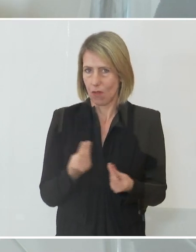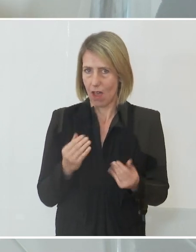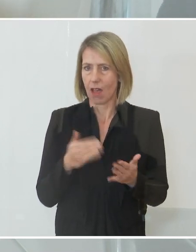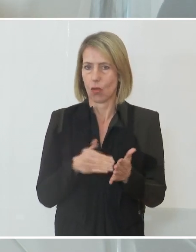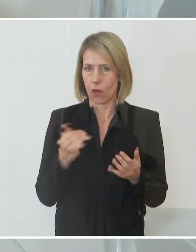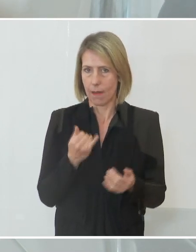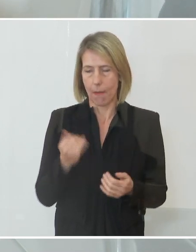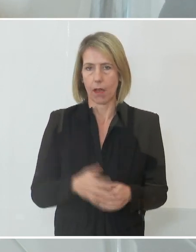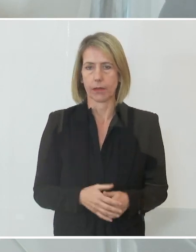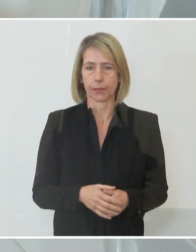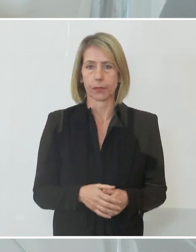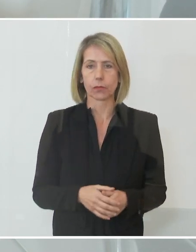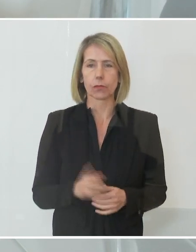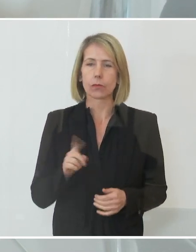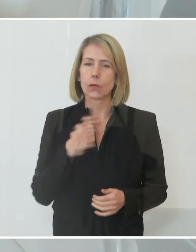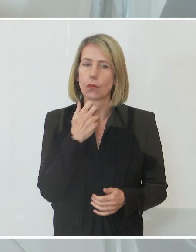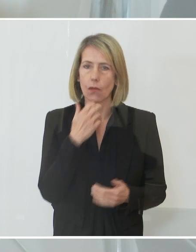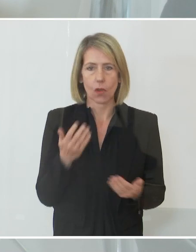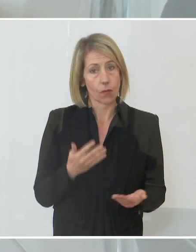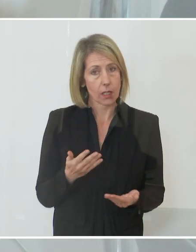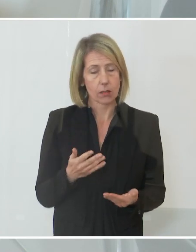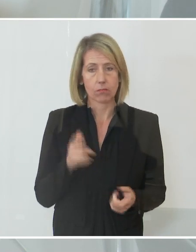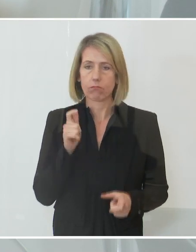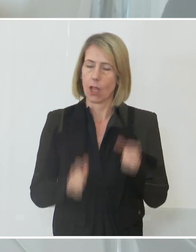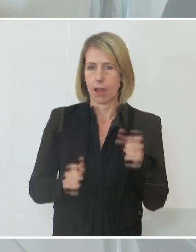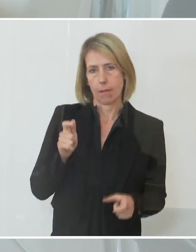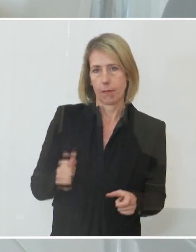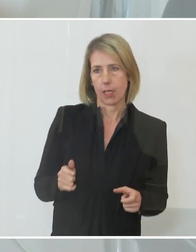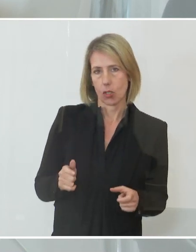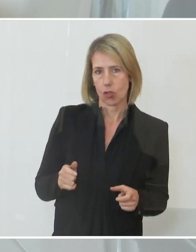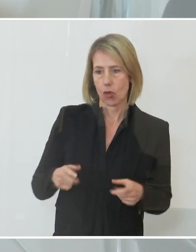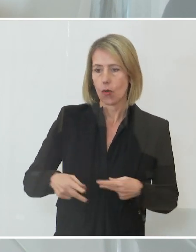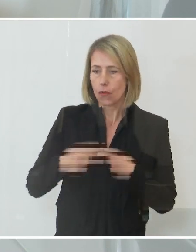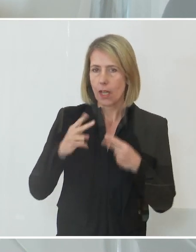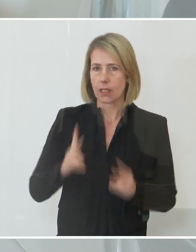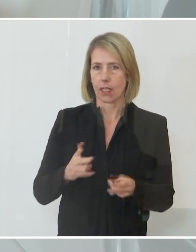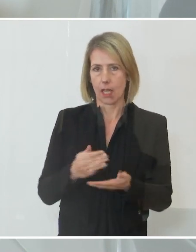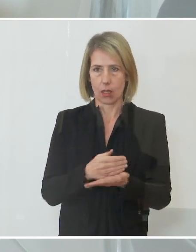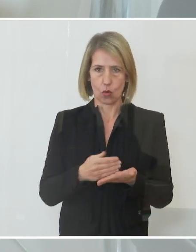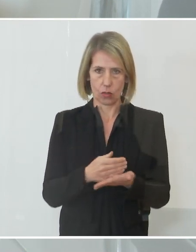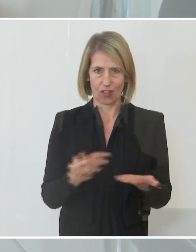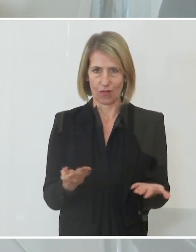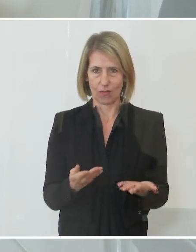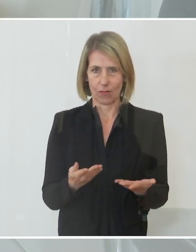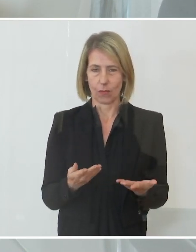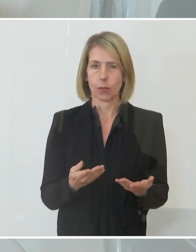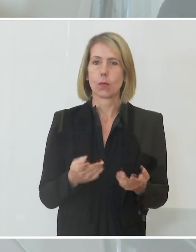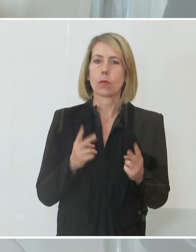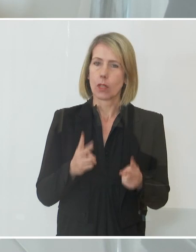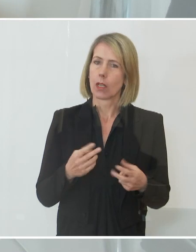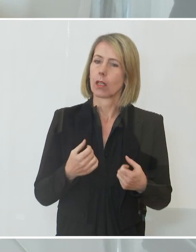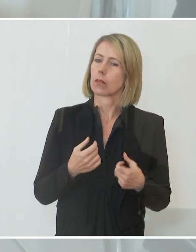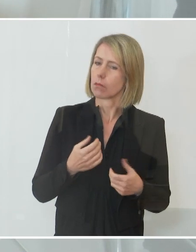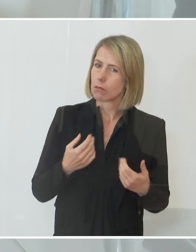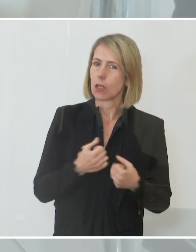Das, was wir wollen, ist, dass die Menschen jetzt diese Phase nutzen können, unter Sicher